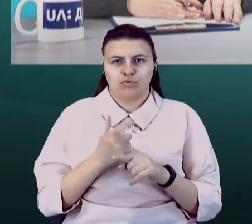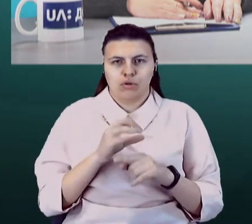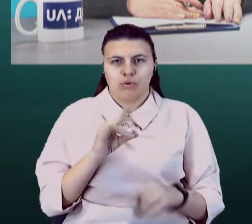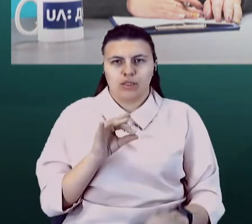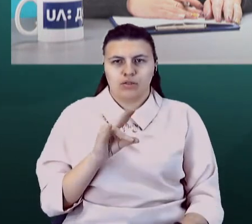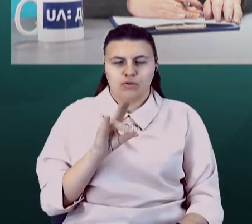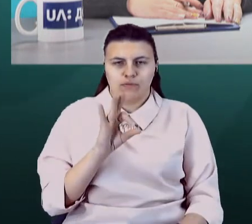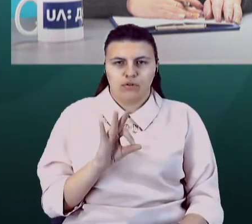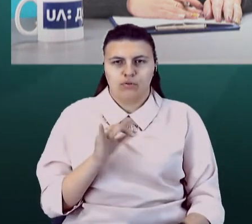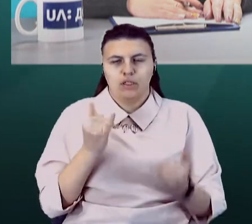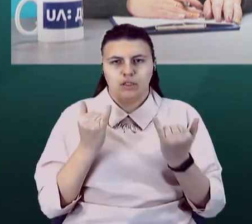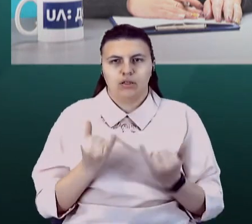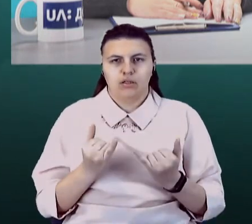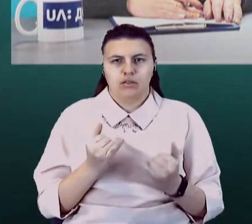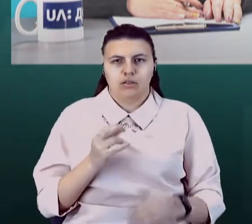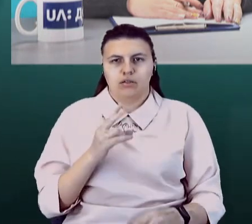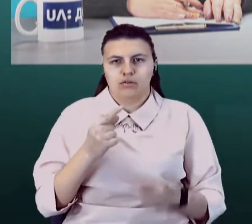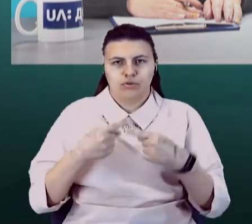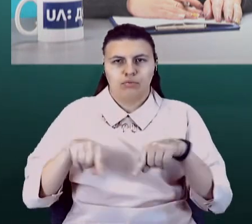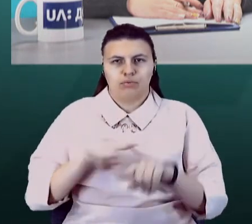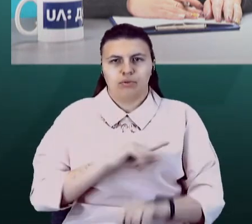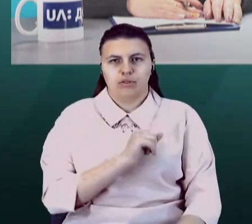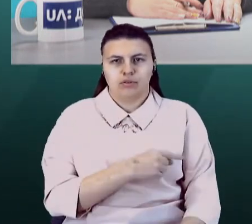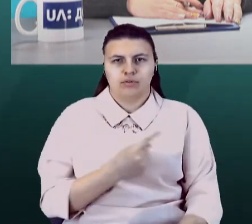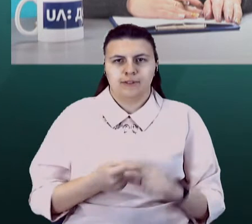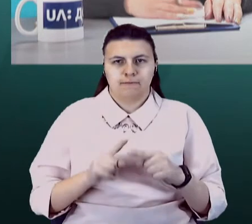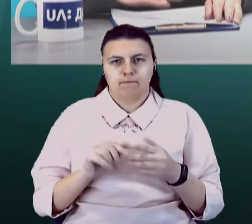Але Штаб об'єднаних сил це, звісно, відкидає.